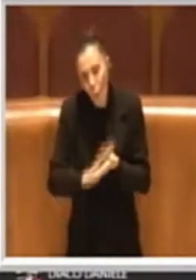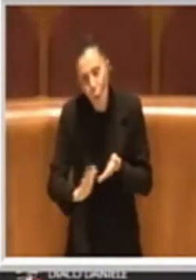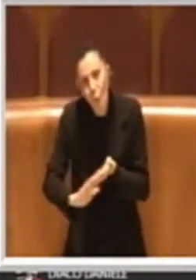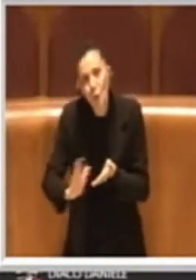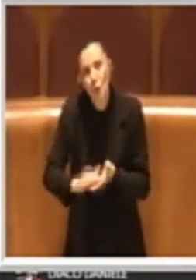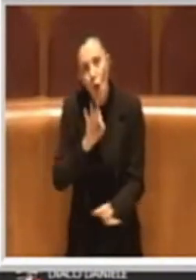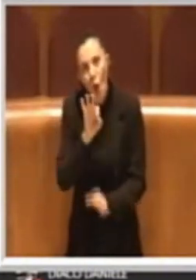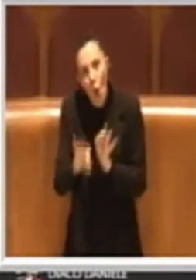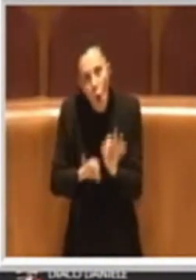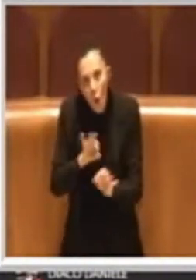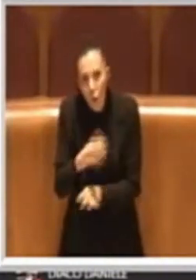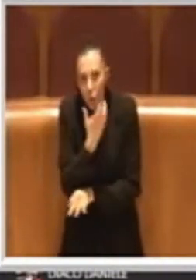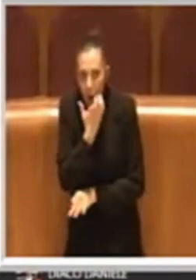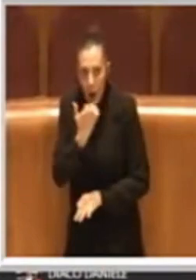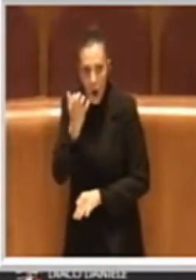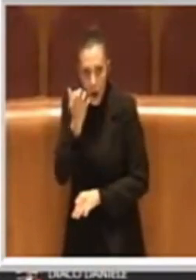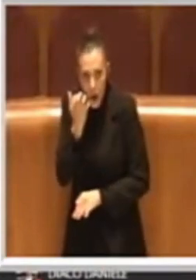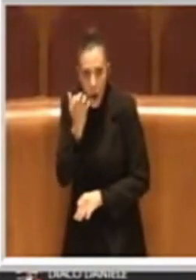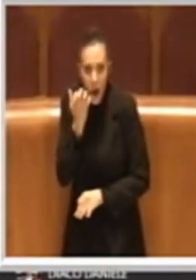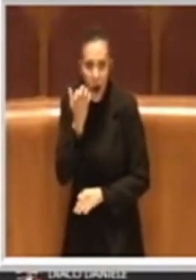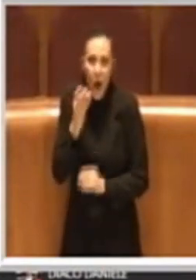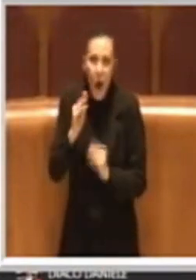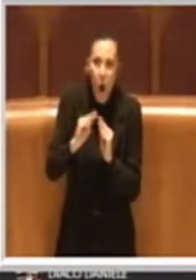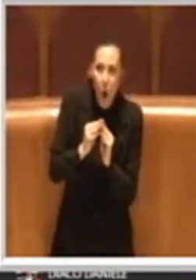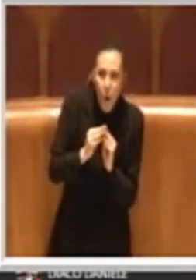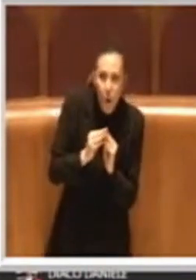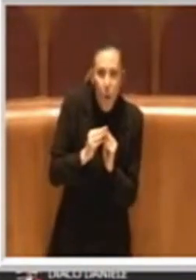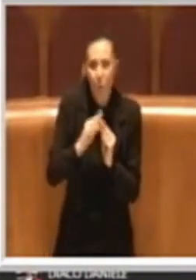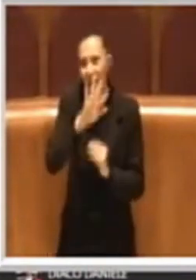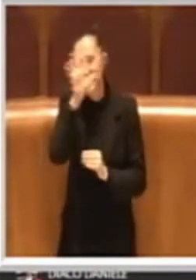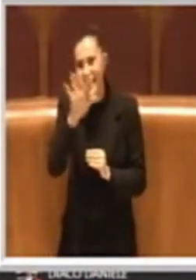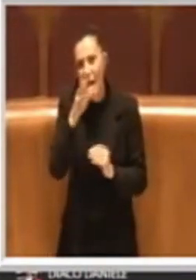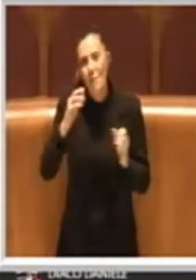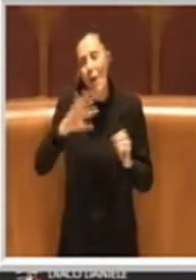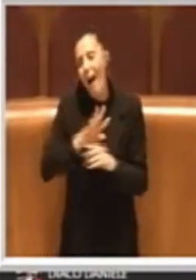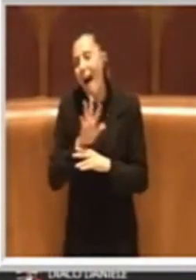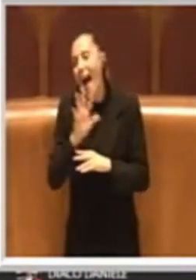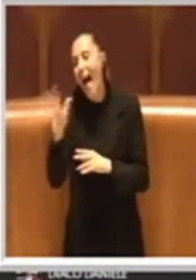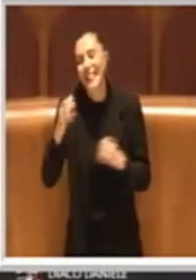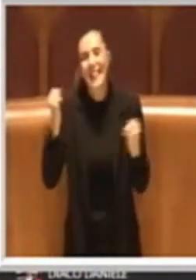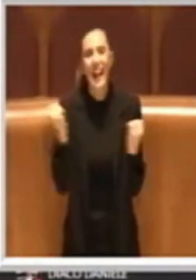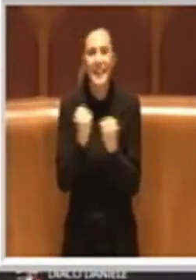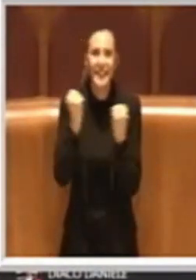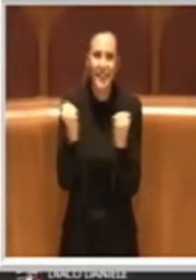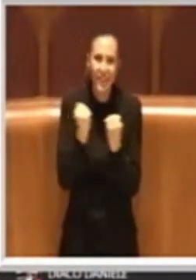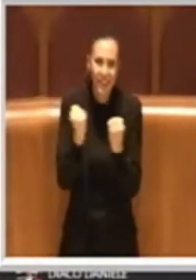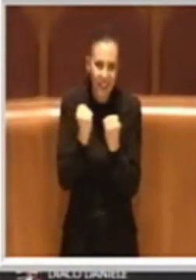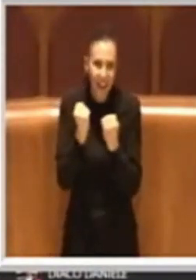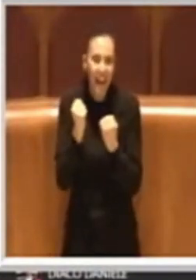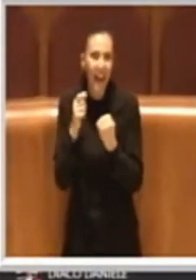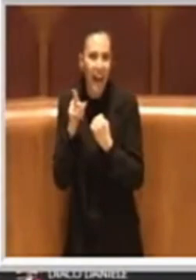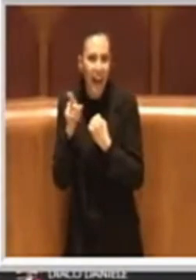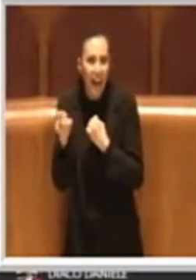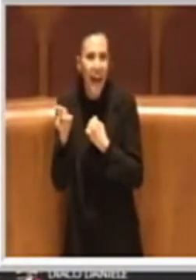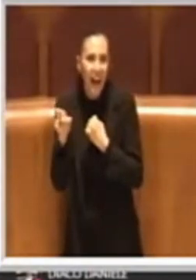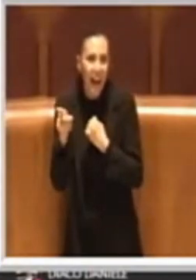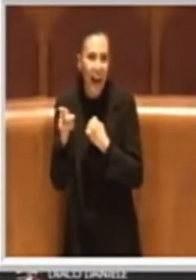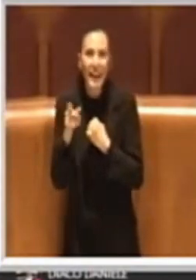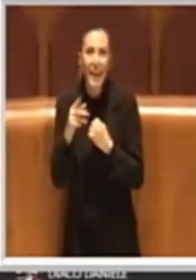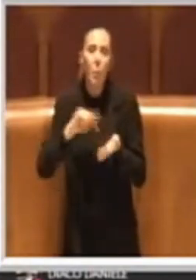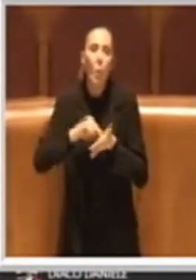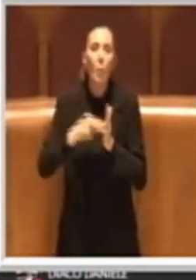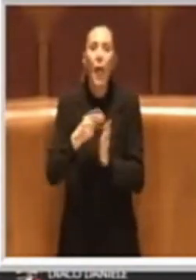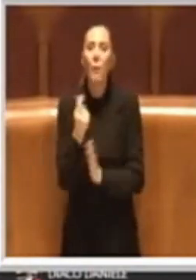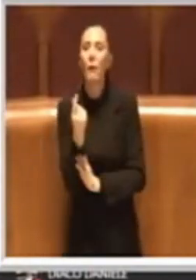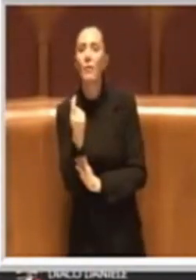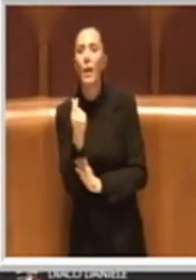non lo curerebbe un'altra tipologia di attività, magari di quelle che aprono e che non hanno problemi di denaro